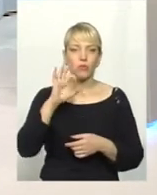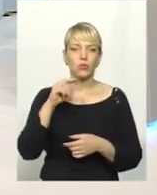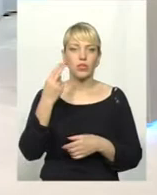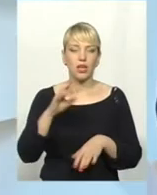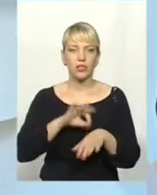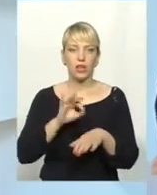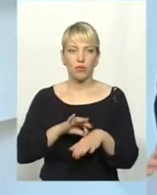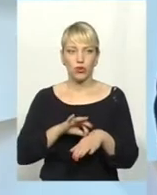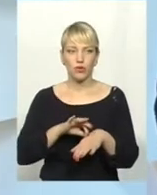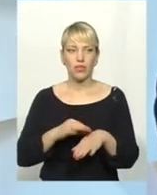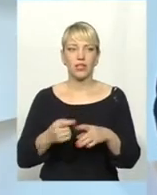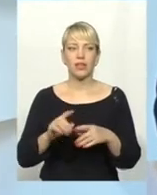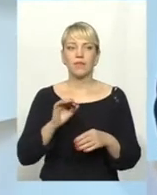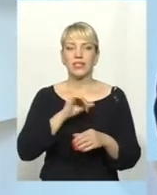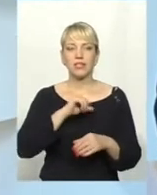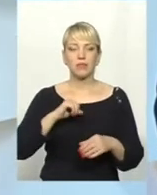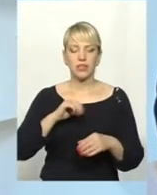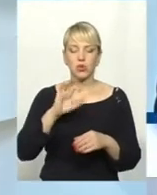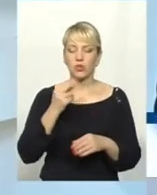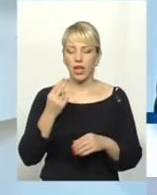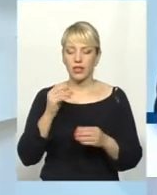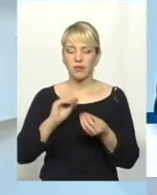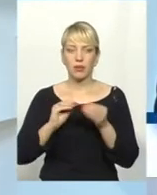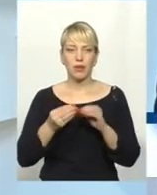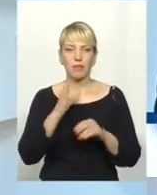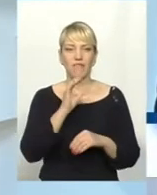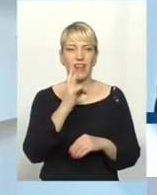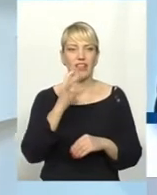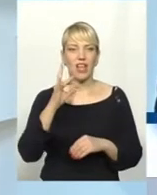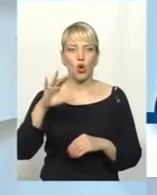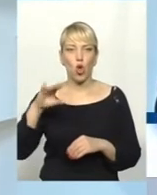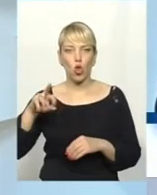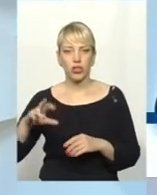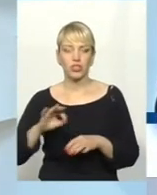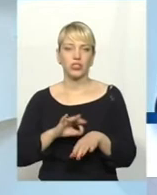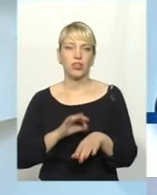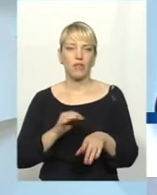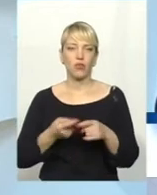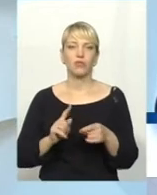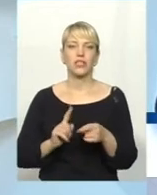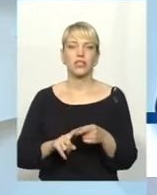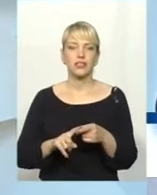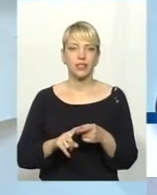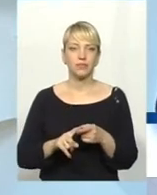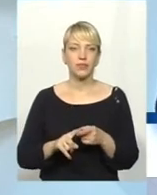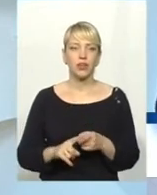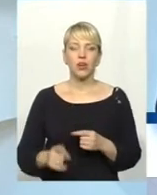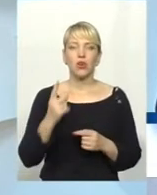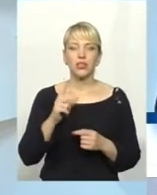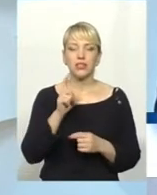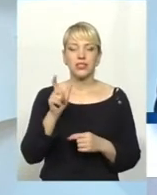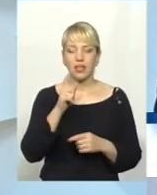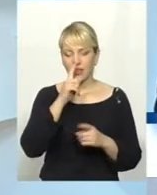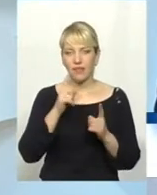захворювання, медико-соціальні проблеми, то венерічне захворювання, як ви їх назвали, це один з